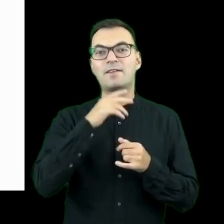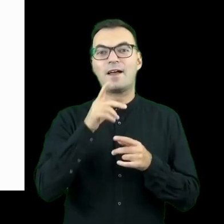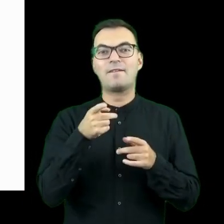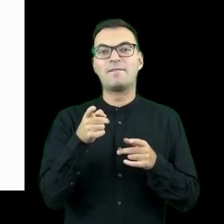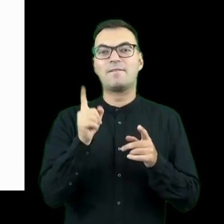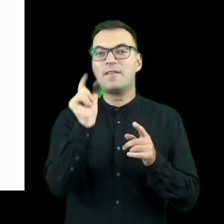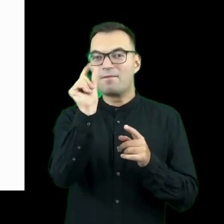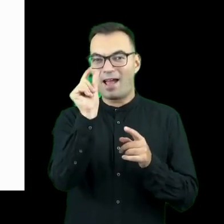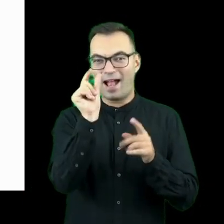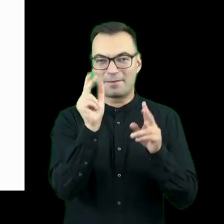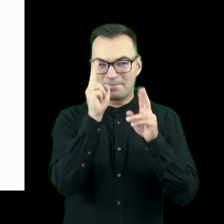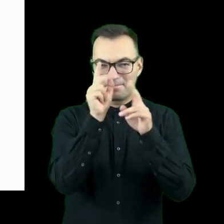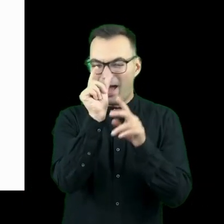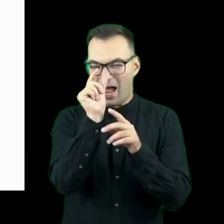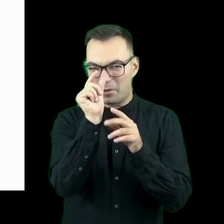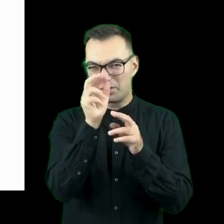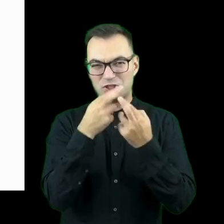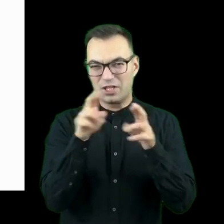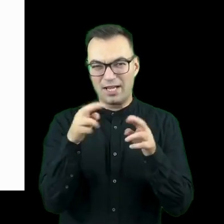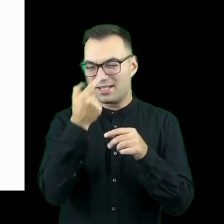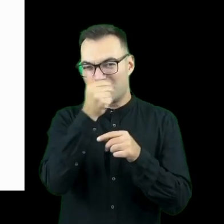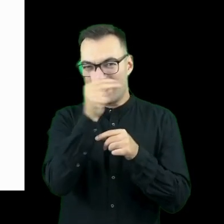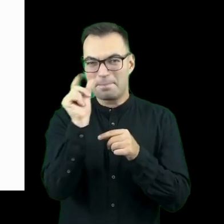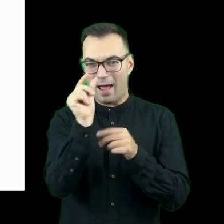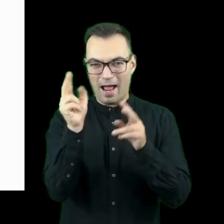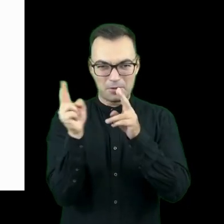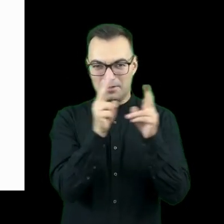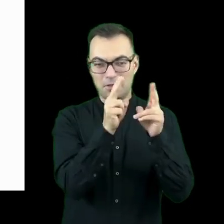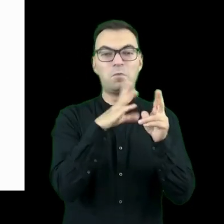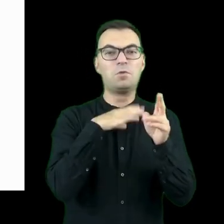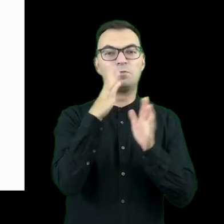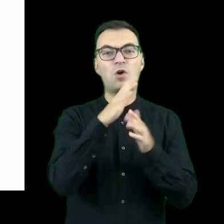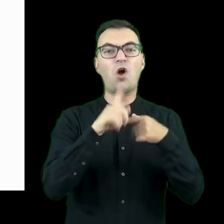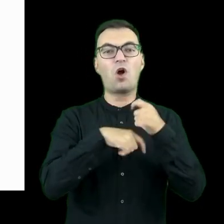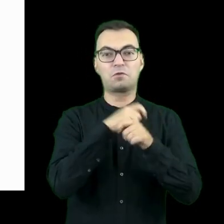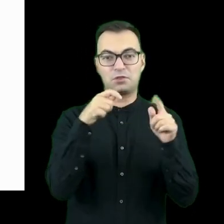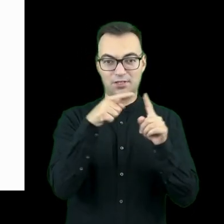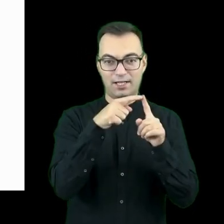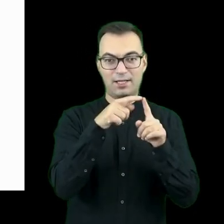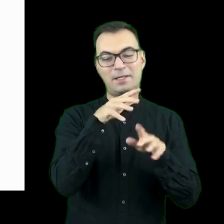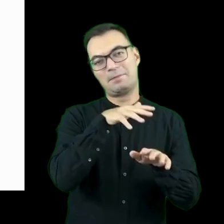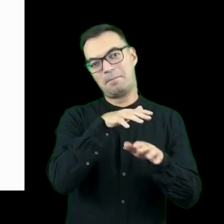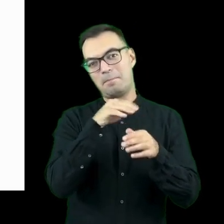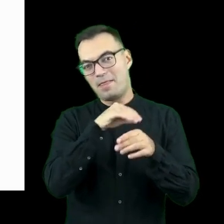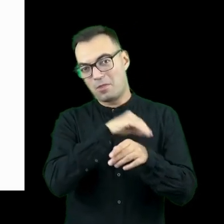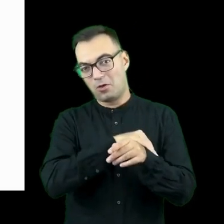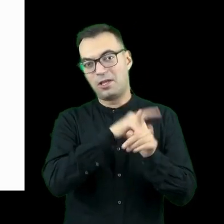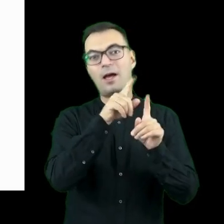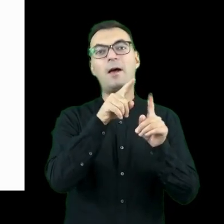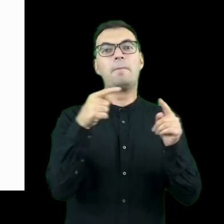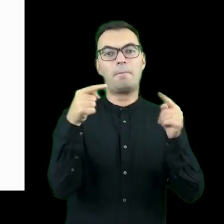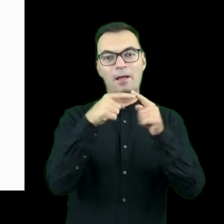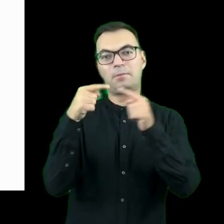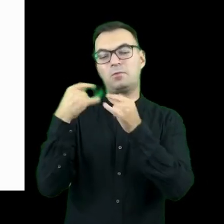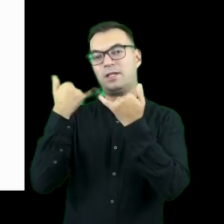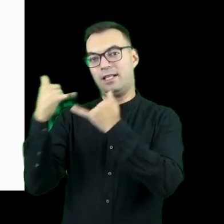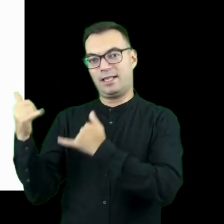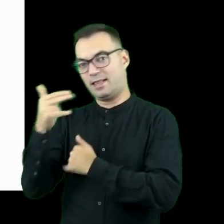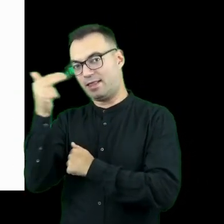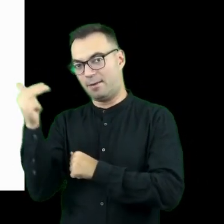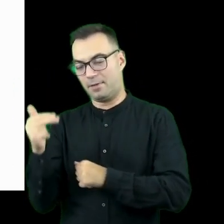rzeczywistości, jesteśmy w stanie opracować rozwiązanie, które potem możemy używać w innych wycinkach rzeczywistości. Jeżeli zaczniemy